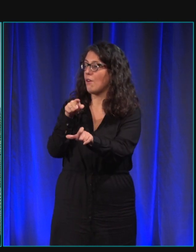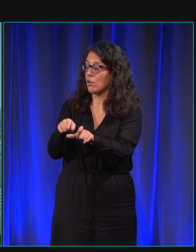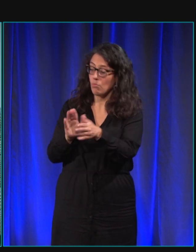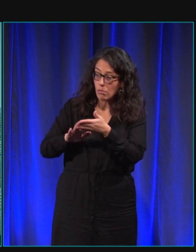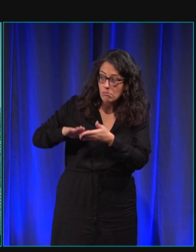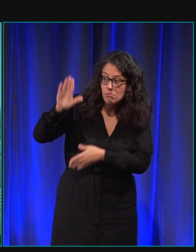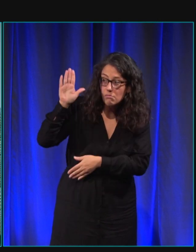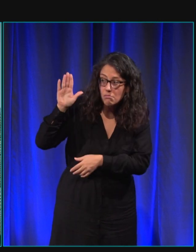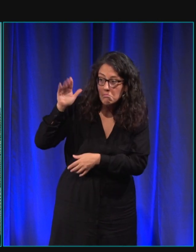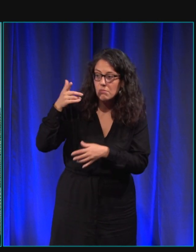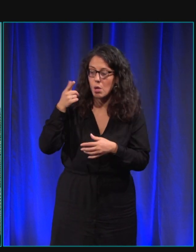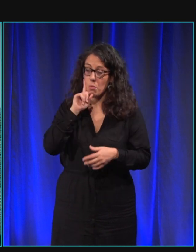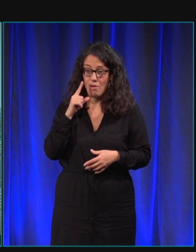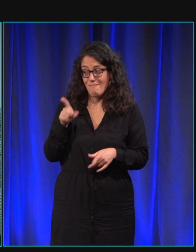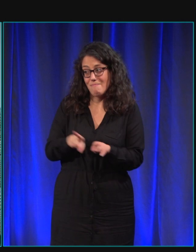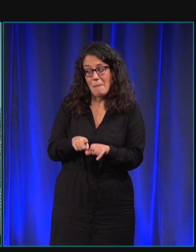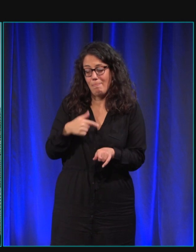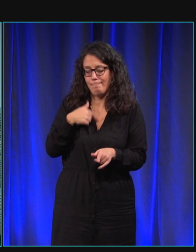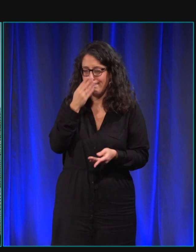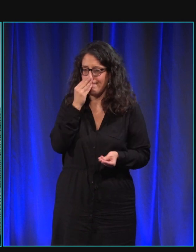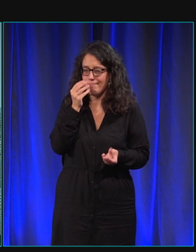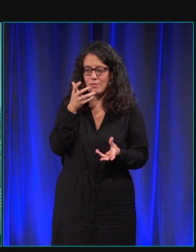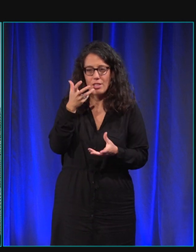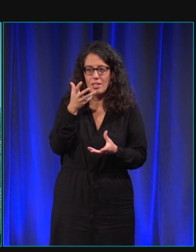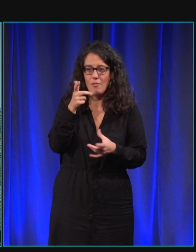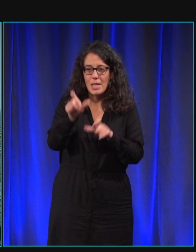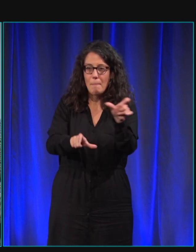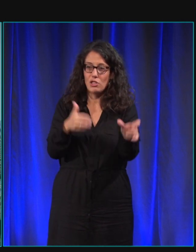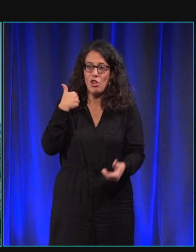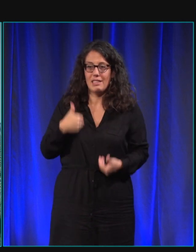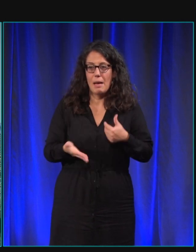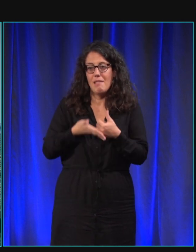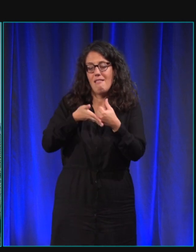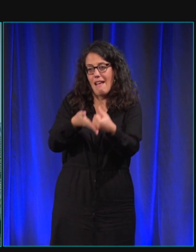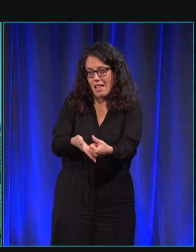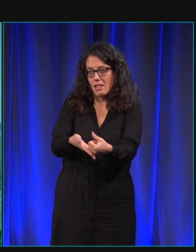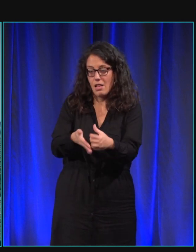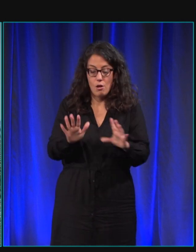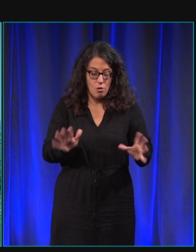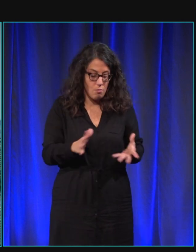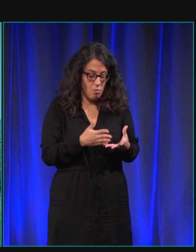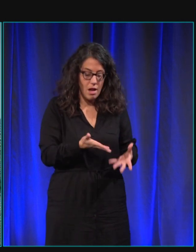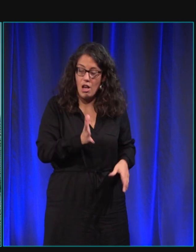parce que j'avais pareil cette volonté de vouloir aider les personnes handicapées à travers le chien